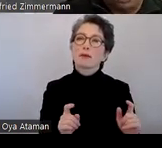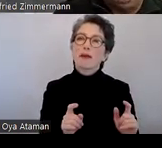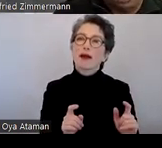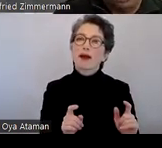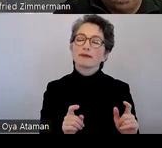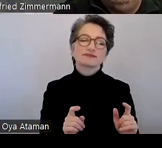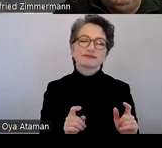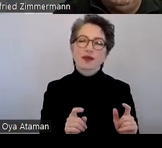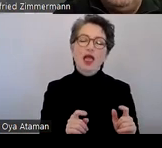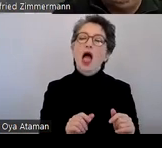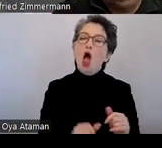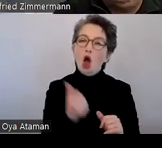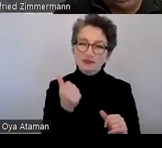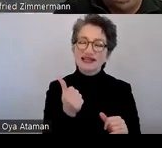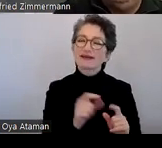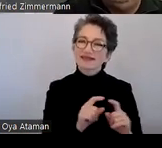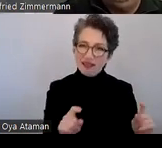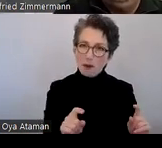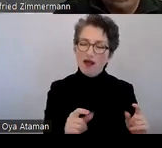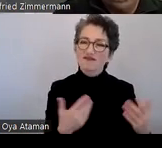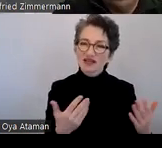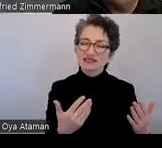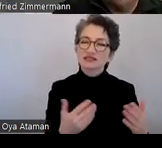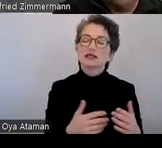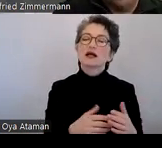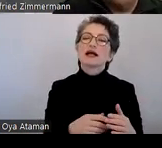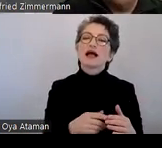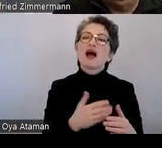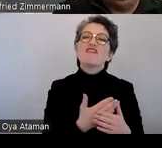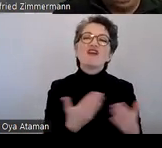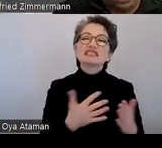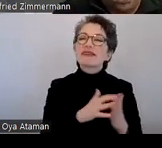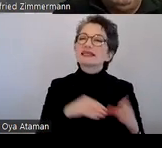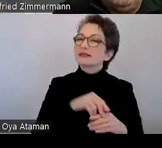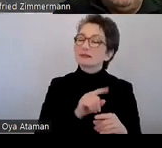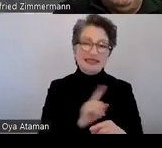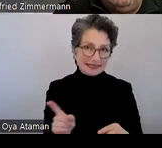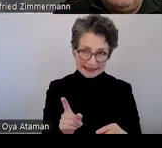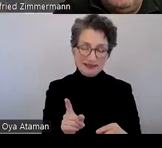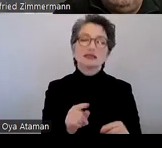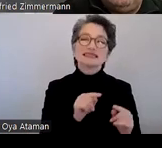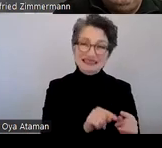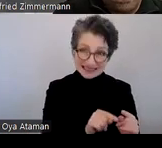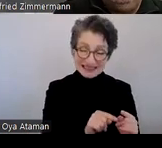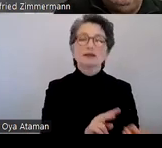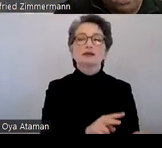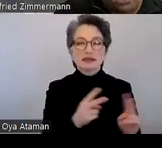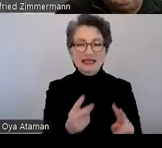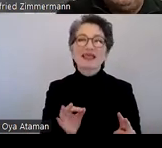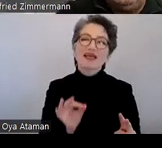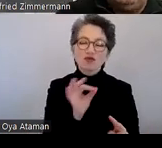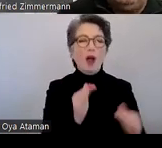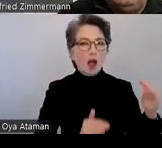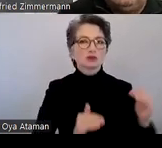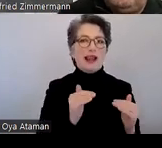geht hauptsächlich um nichttextliche Elemente und die sollen mit alternativen Texten versehen werden, um